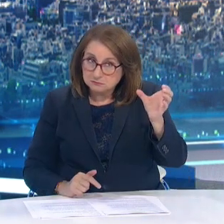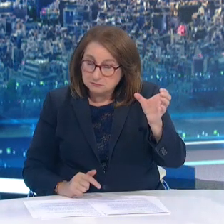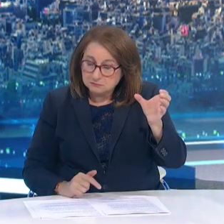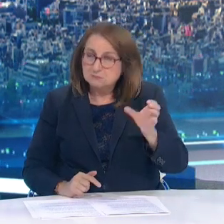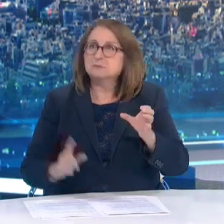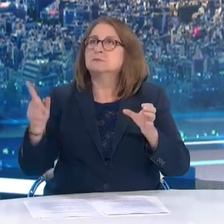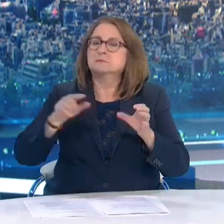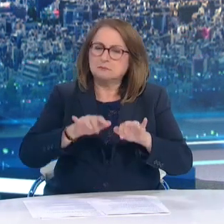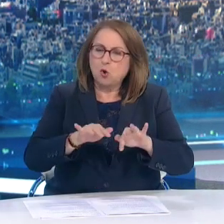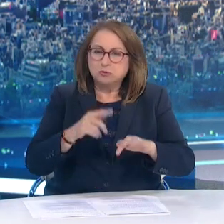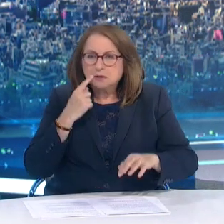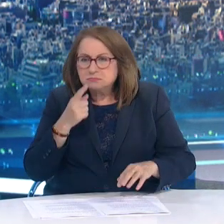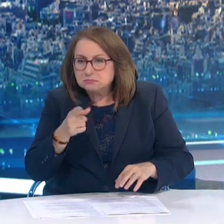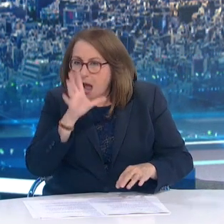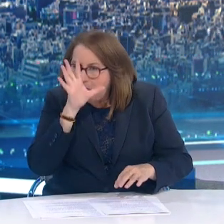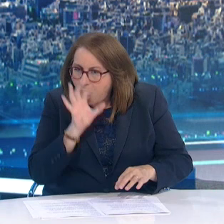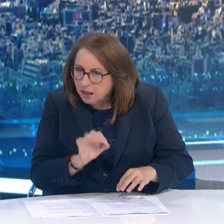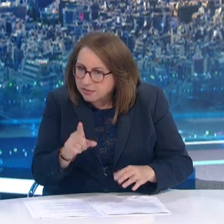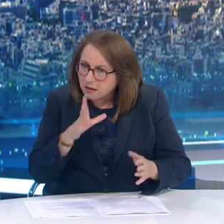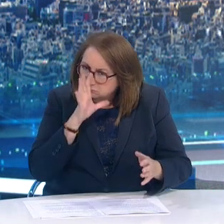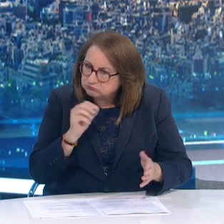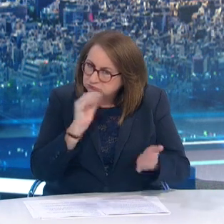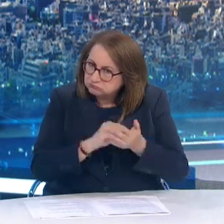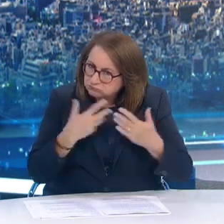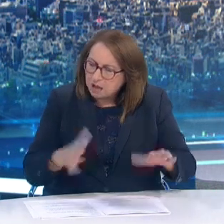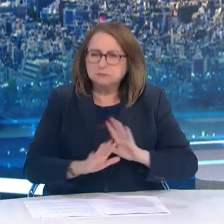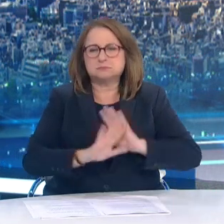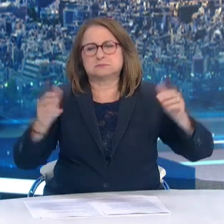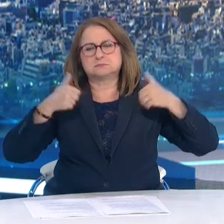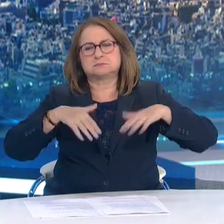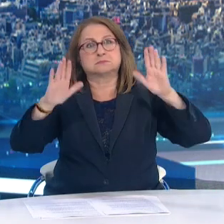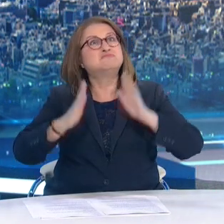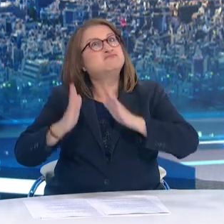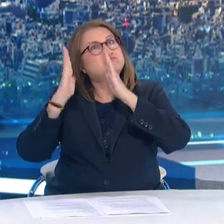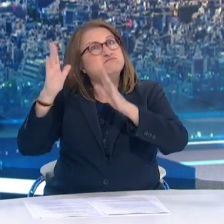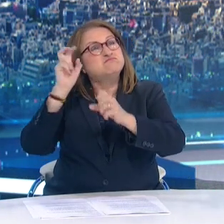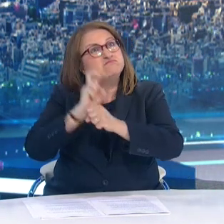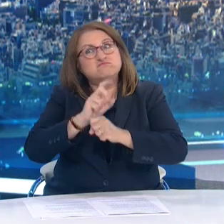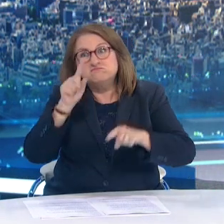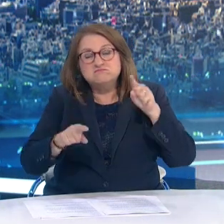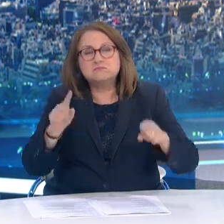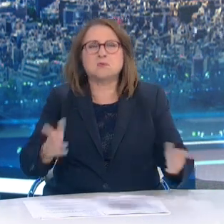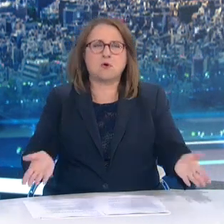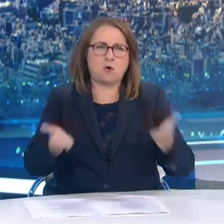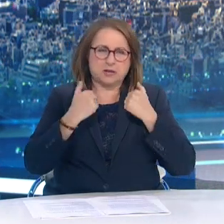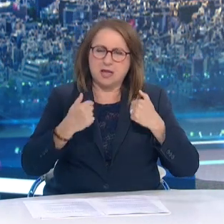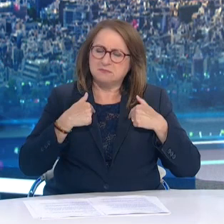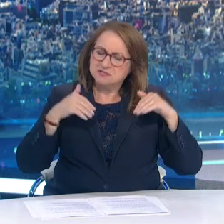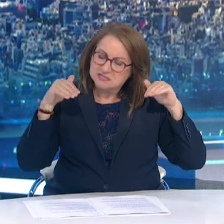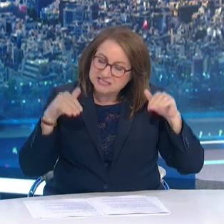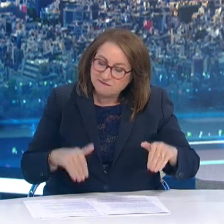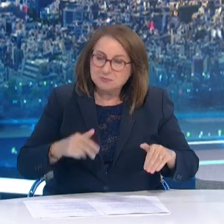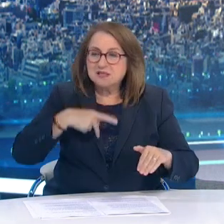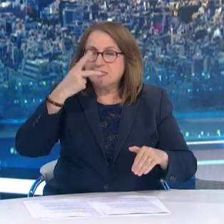νομοθεσία που αφορά την προστασία προσωπικών δεδομένων και βεβαίως στα δικαιώματα όλων των πολιτών Μας